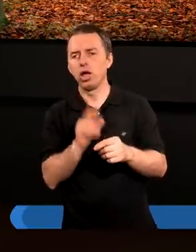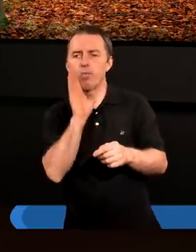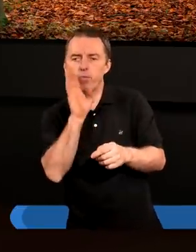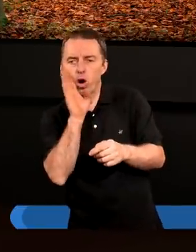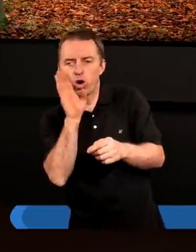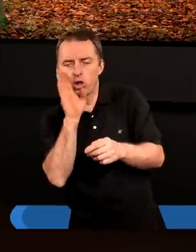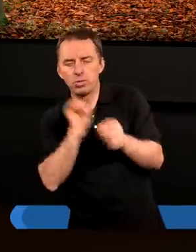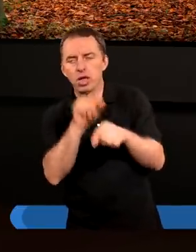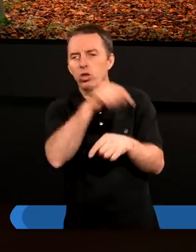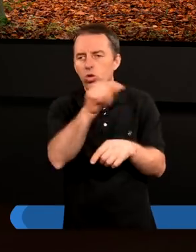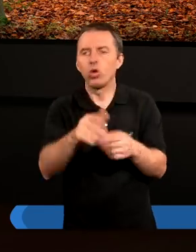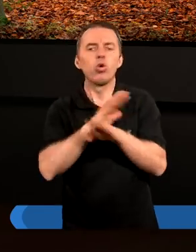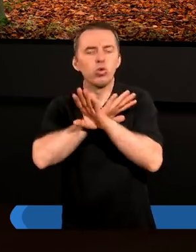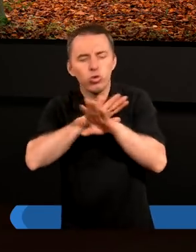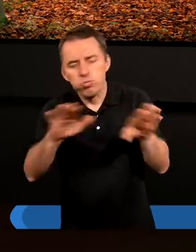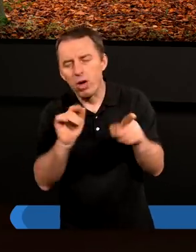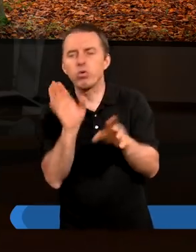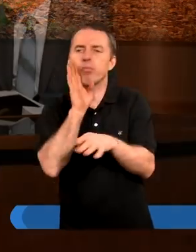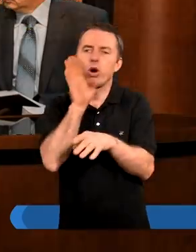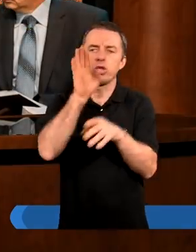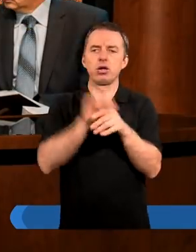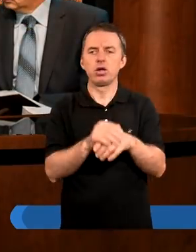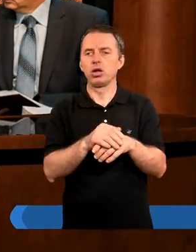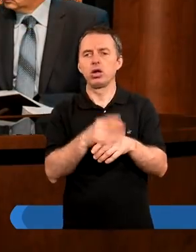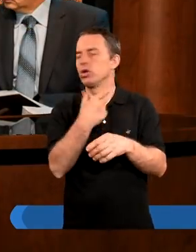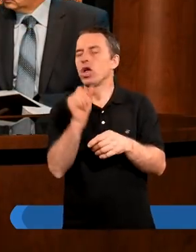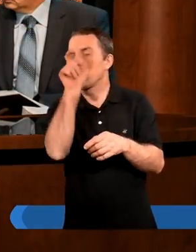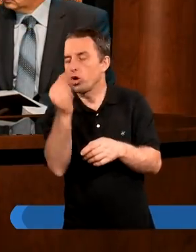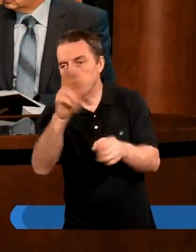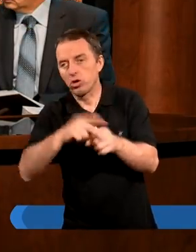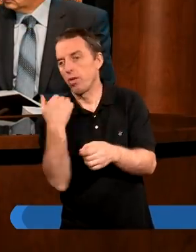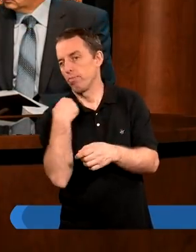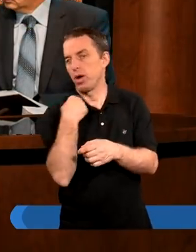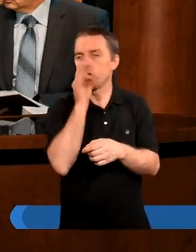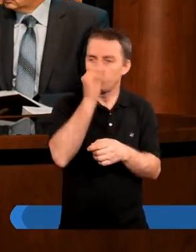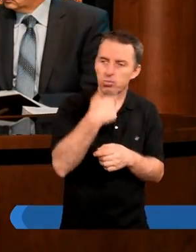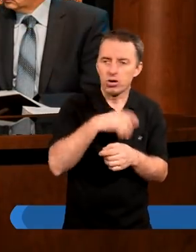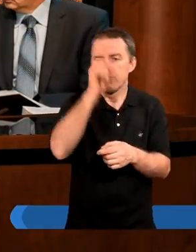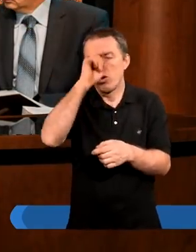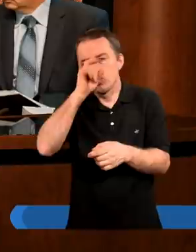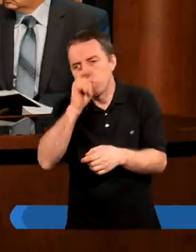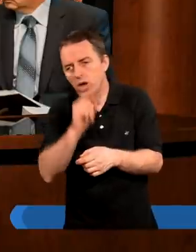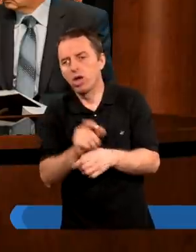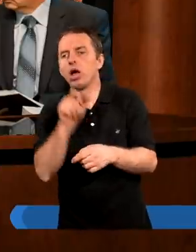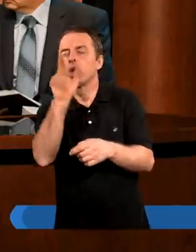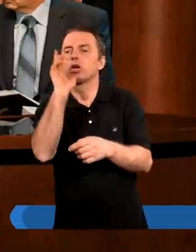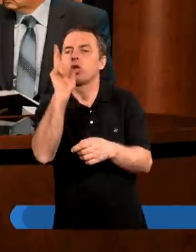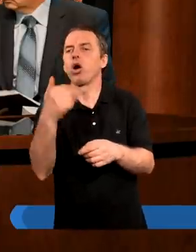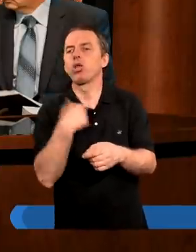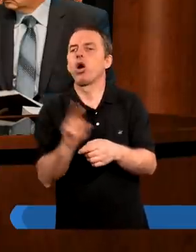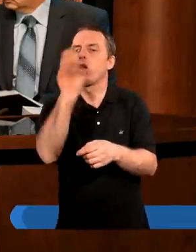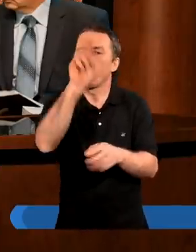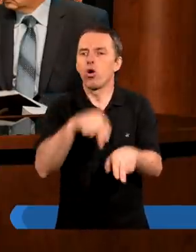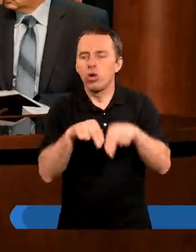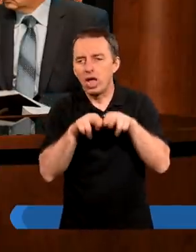podobnie jest tutaj, zupełnie podobnie. Nie to, czy ktoś był dobry, czy był zły, tylko kto do